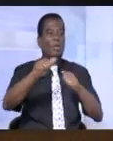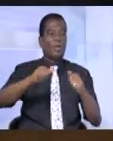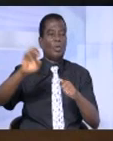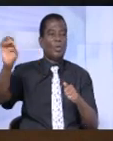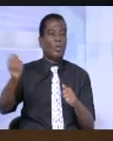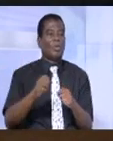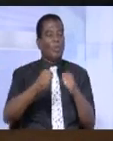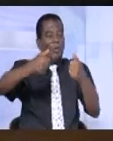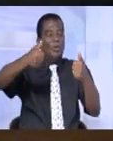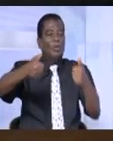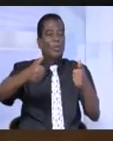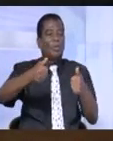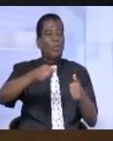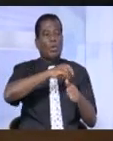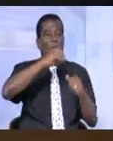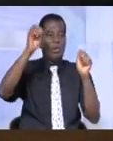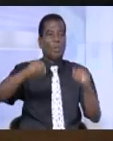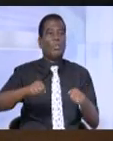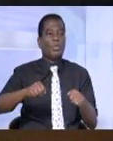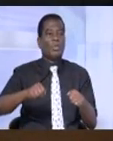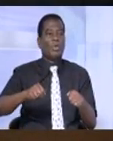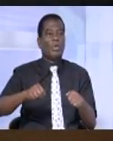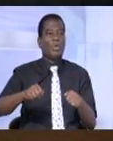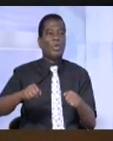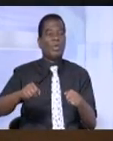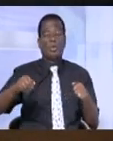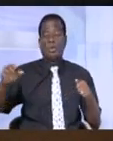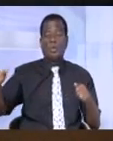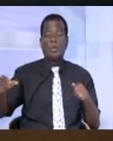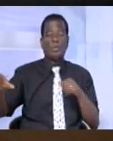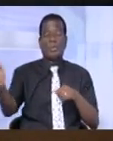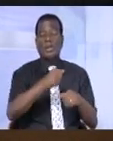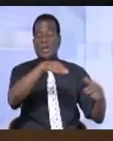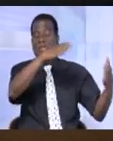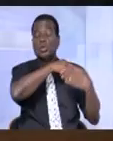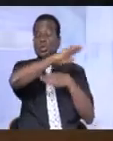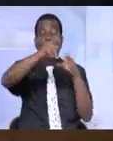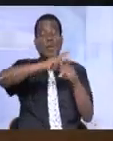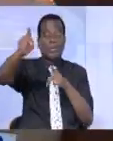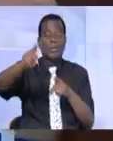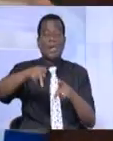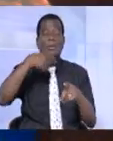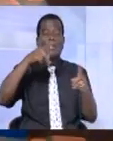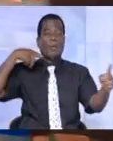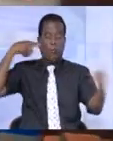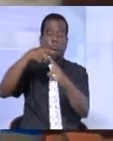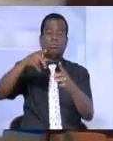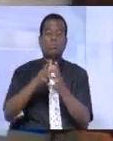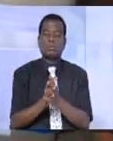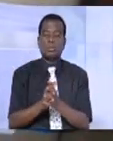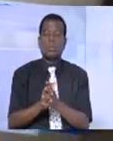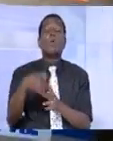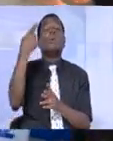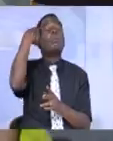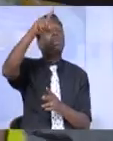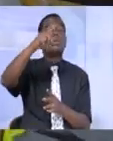promptitude, vous voyez, on a pu trouver des vies, on a pu faire une prise en charge totale de tous les blessés par balle. Selon la ministre de la